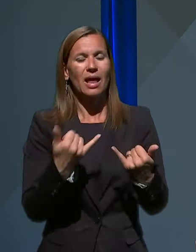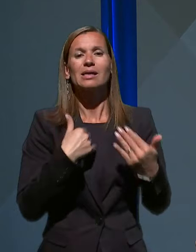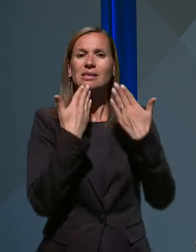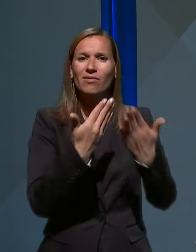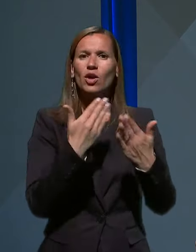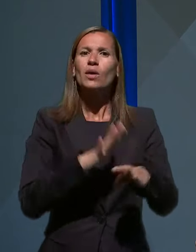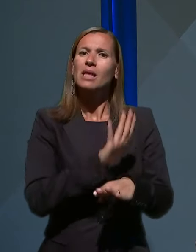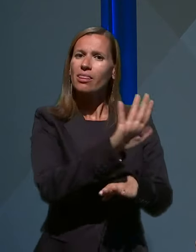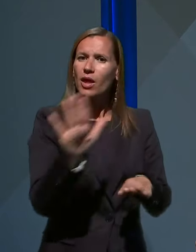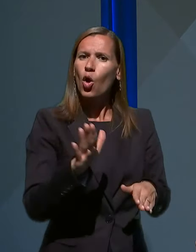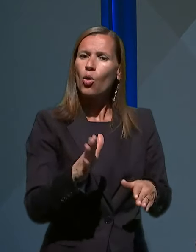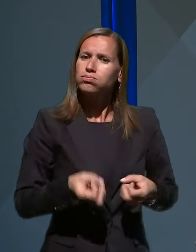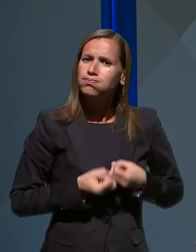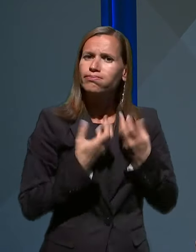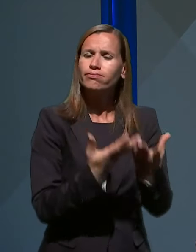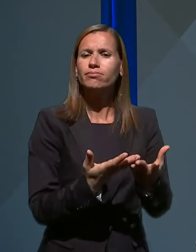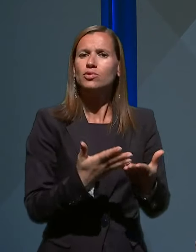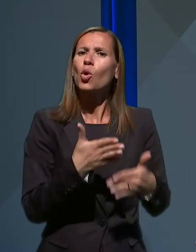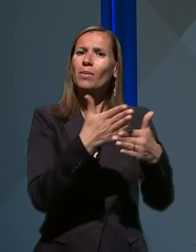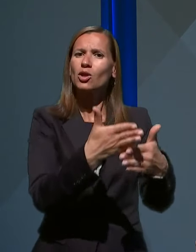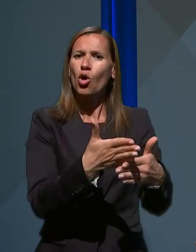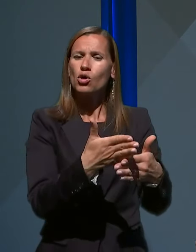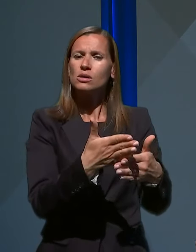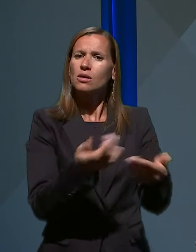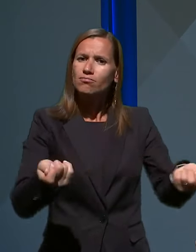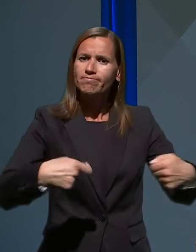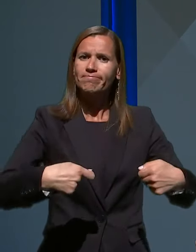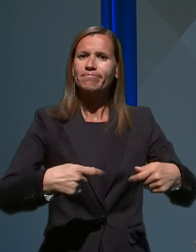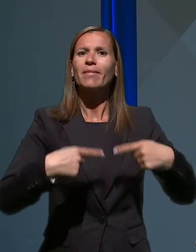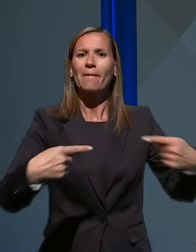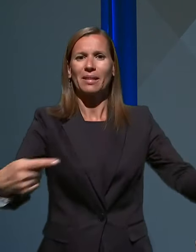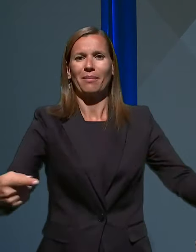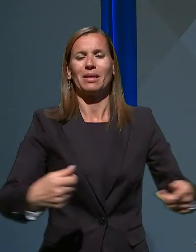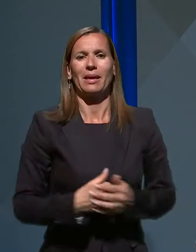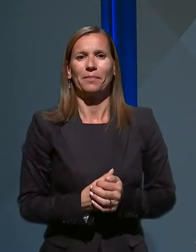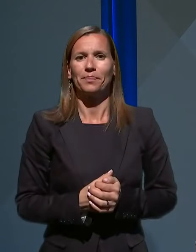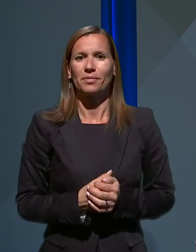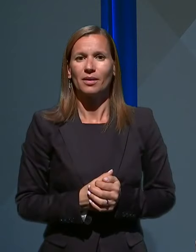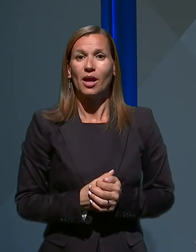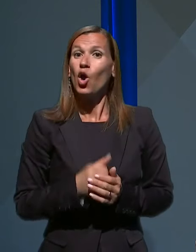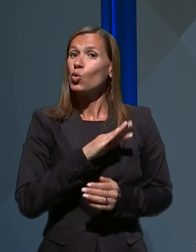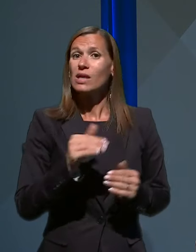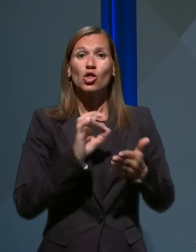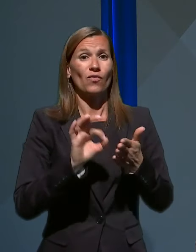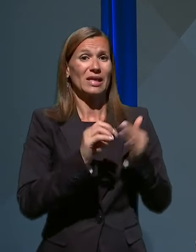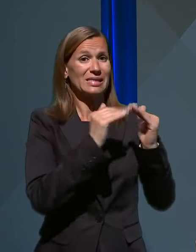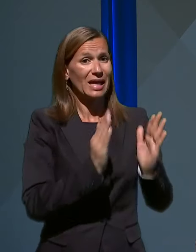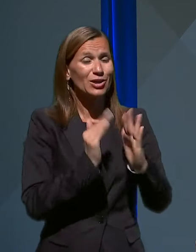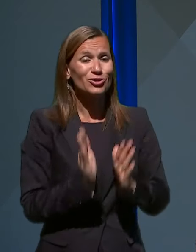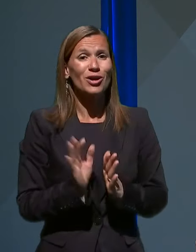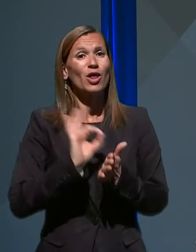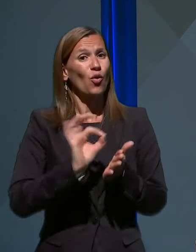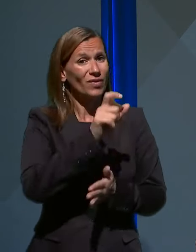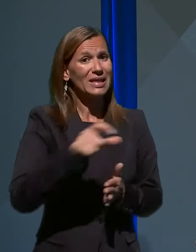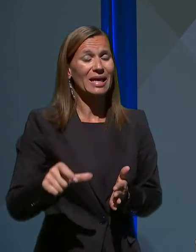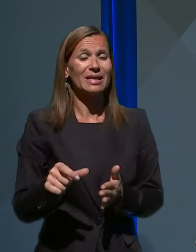njihov doprinos in doprinos k zajezitvi epidemije. Vse novinarske hiše in novinari iskrena